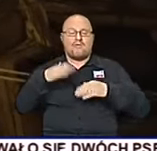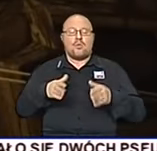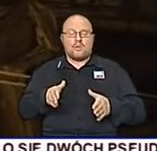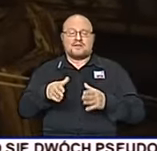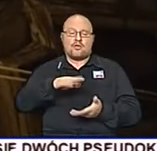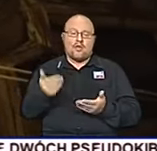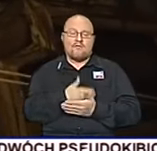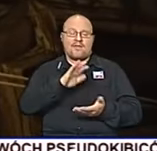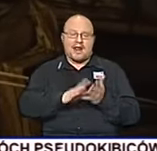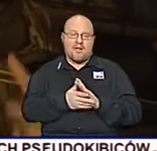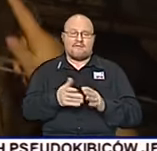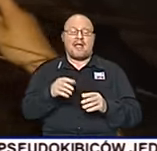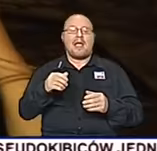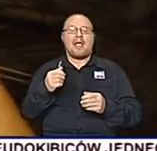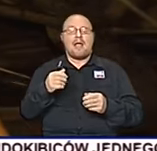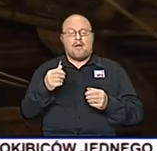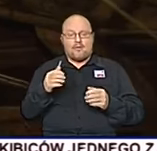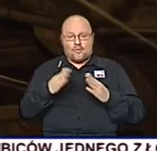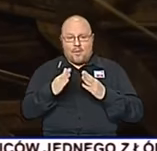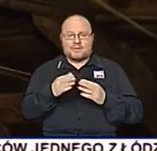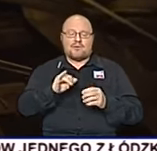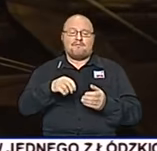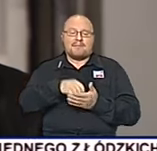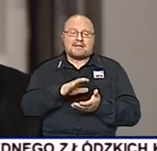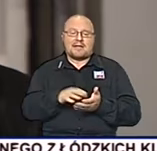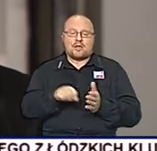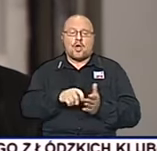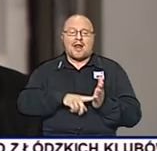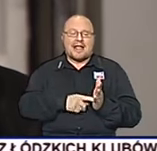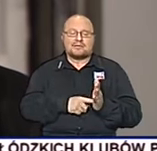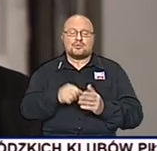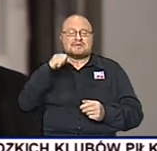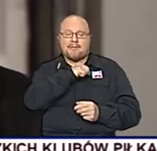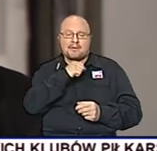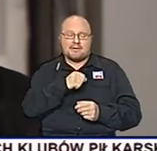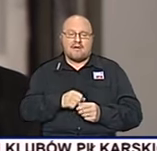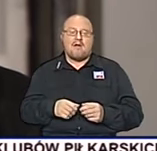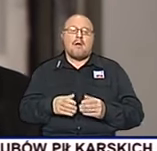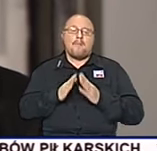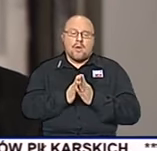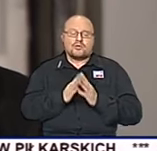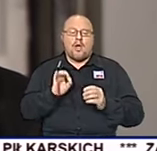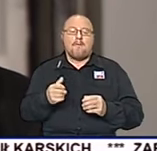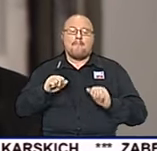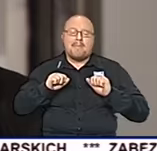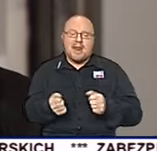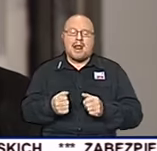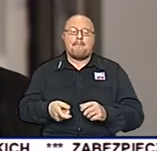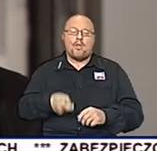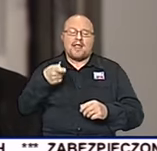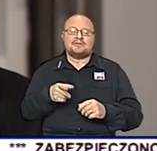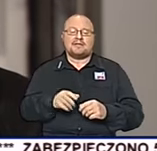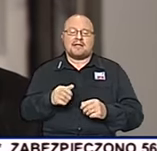zabytków kamienicę wpisała do gminnego rejestru zabytków. Wnosi o pilne podjęcie przez miasto Łódź działań